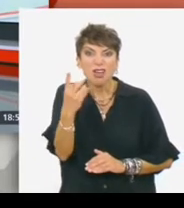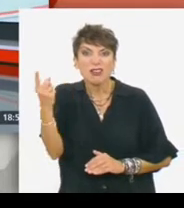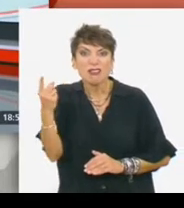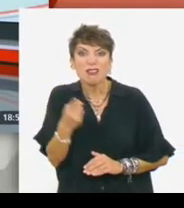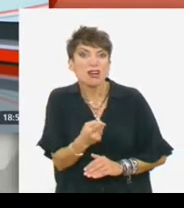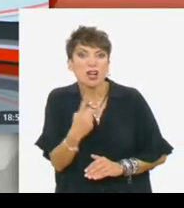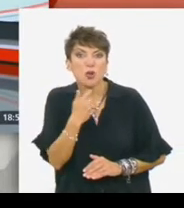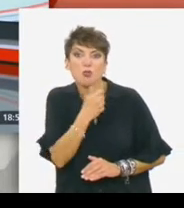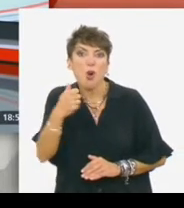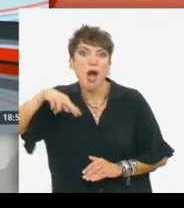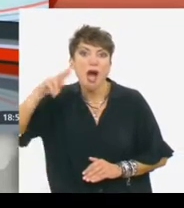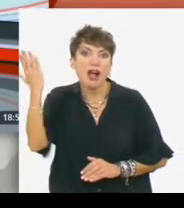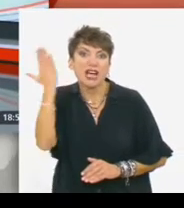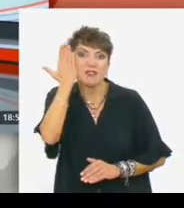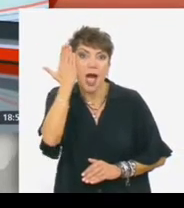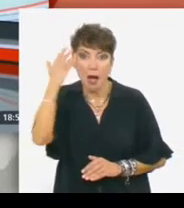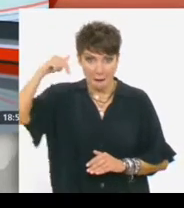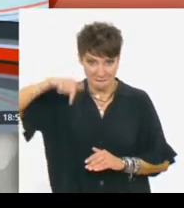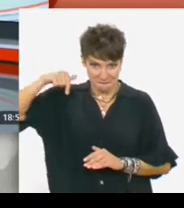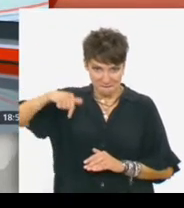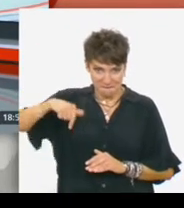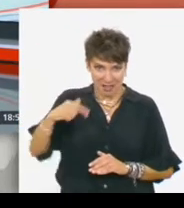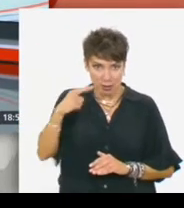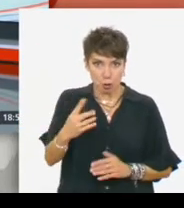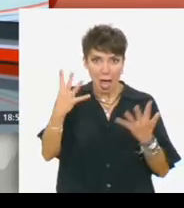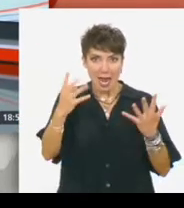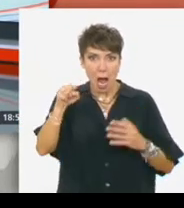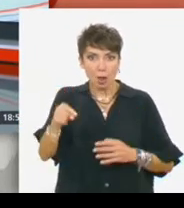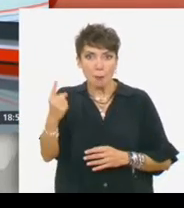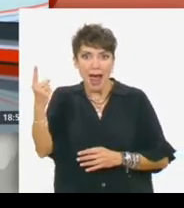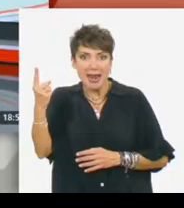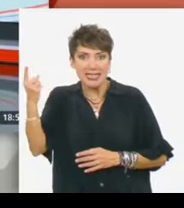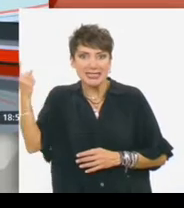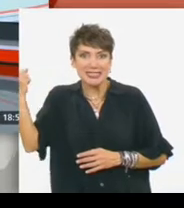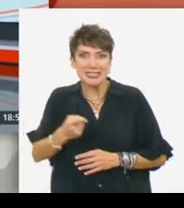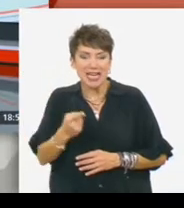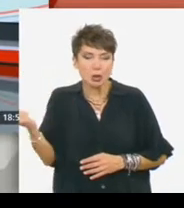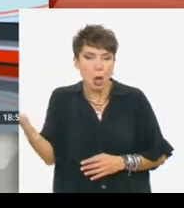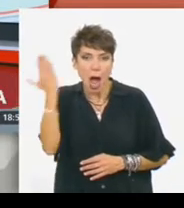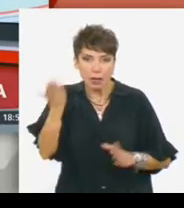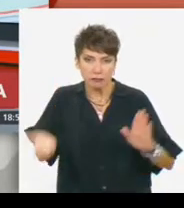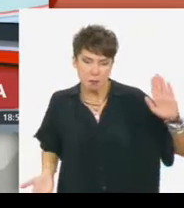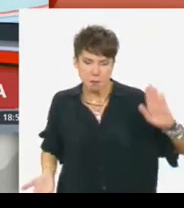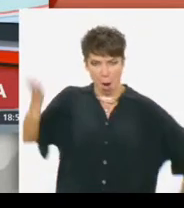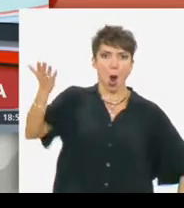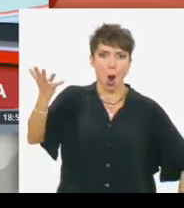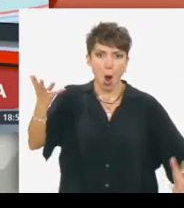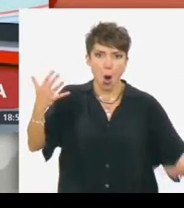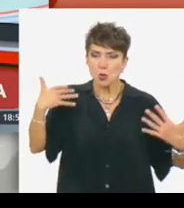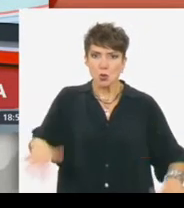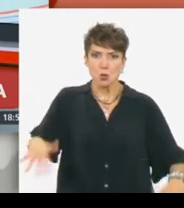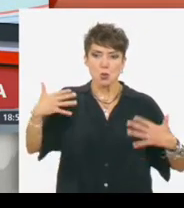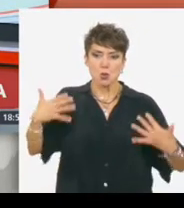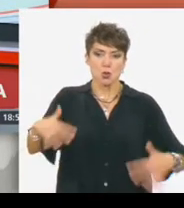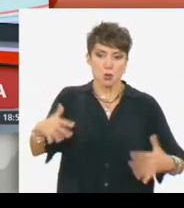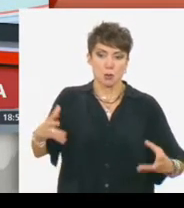% ο πληθωρισμός. Αυτό είναι ο τωρινός πληθωρισμός, τα στοιχεία του 2022 που είδαμε πριν και τώρα θα δούμε